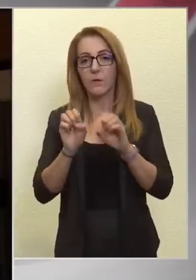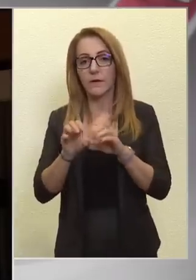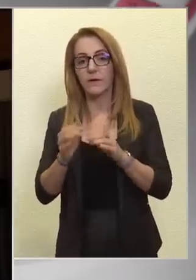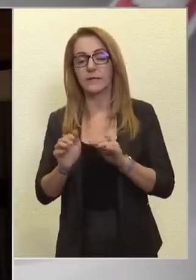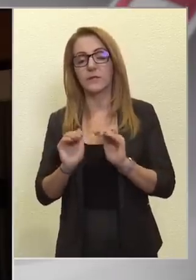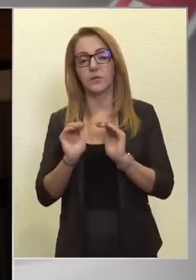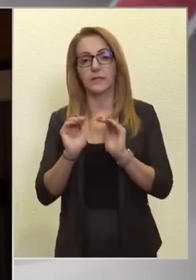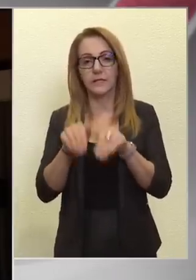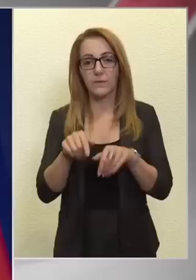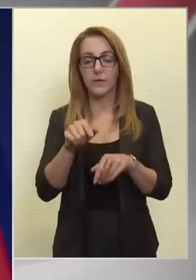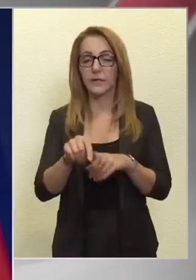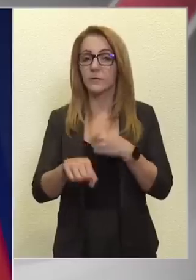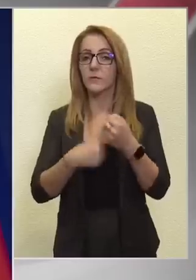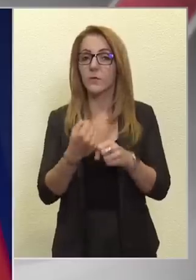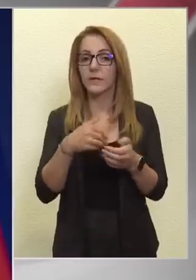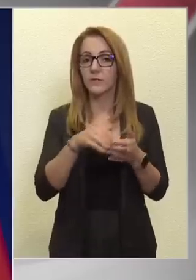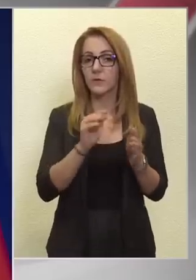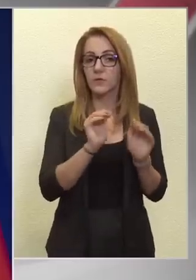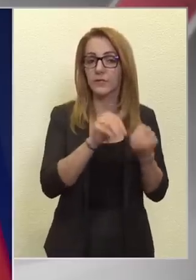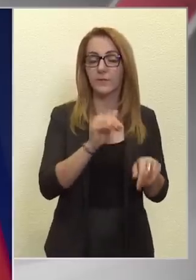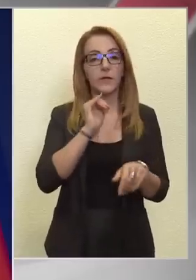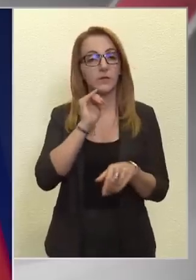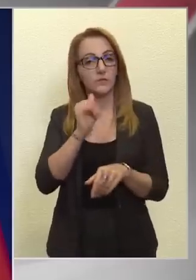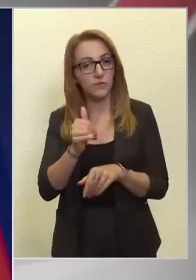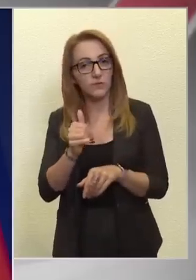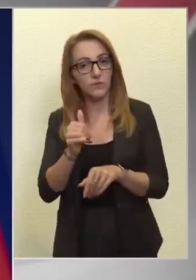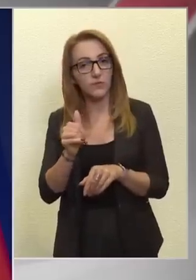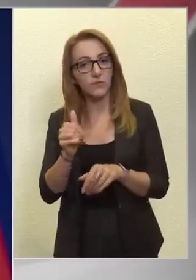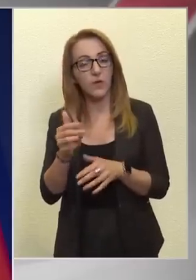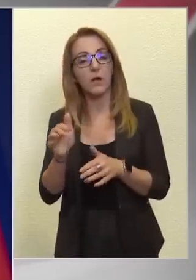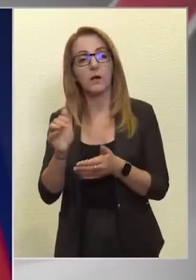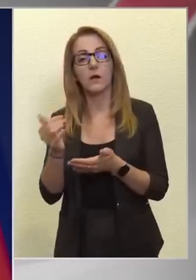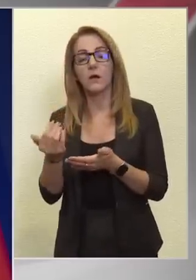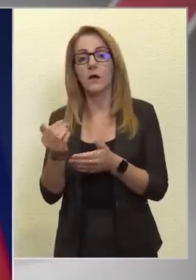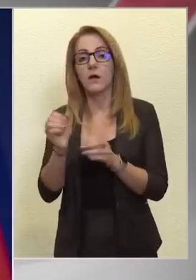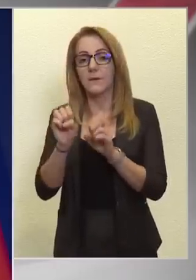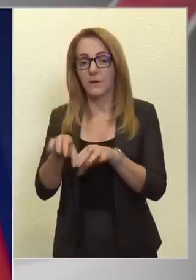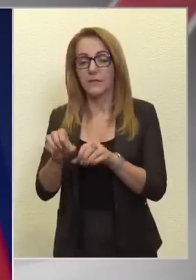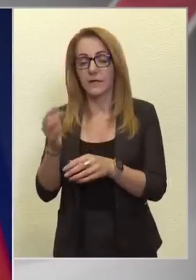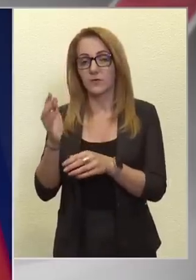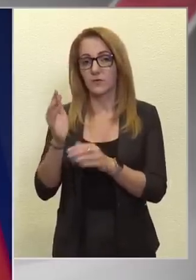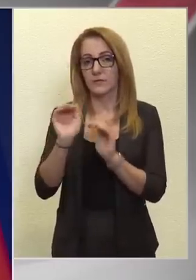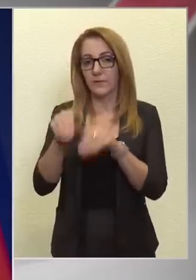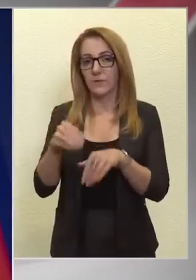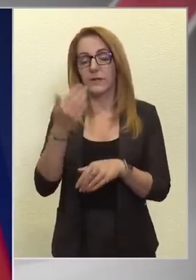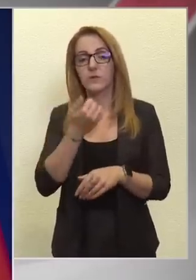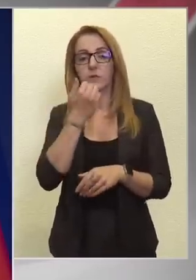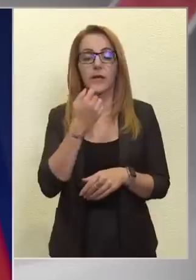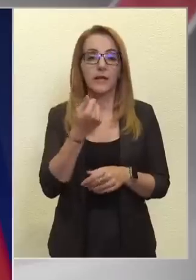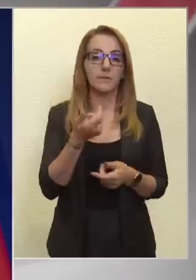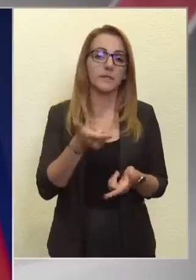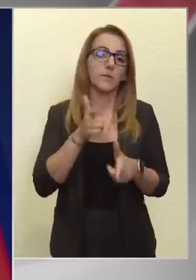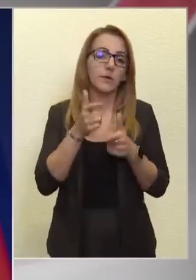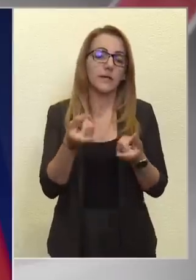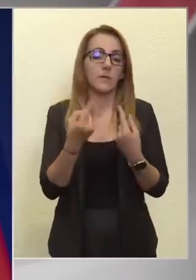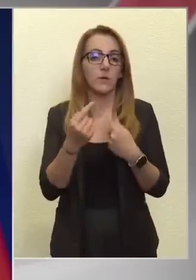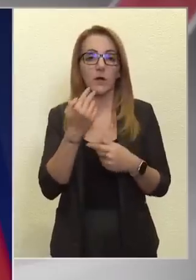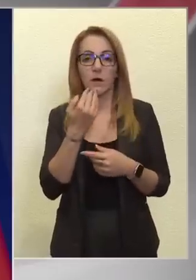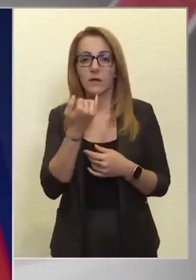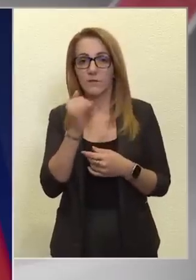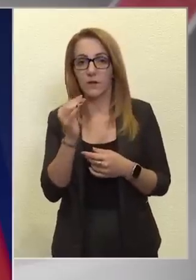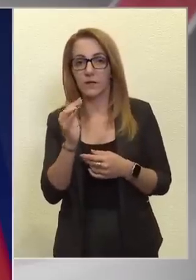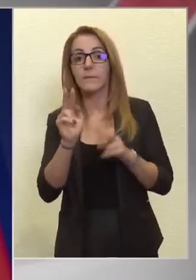nincsen működési költségtámogatás, csak beruházási támogatás. Ha saját pénzből vagy hitelből valaki meg akarja ezt valósítani,